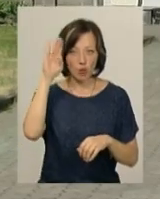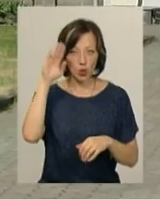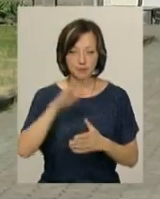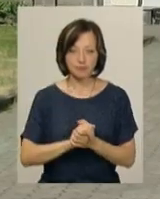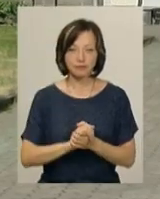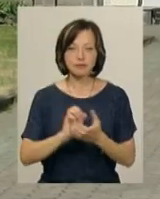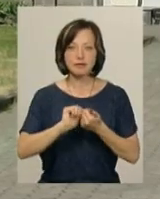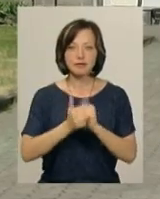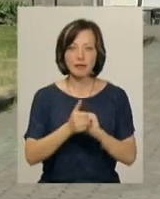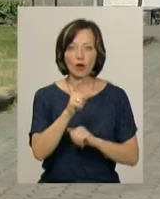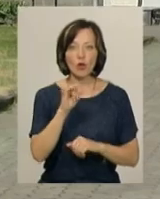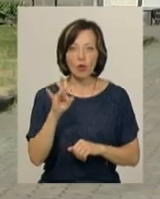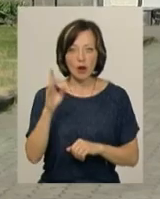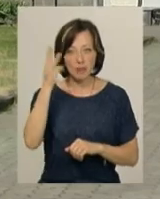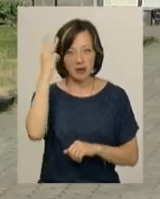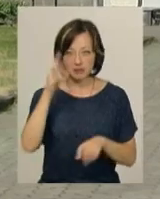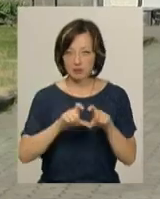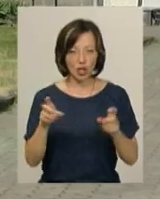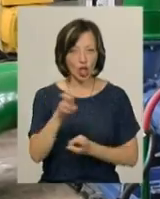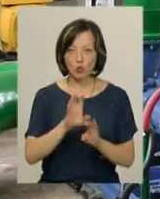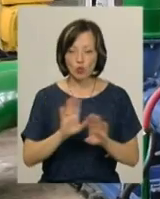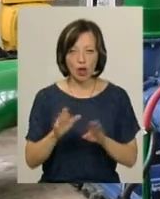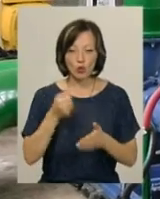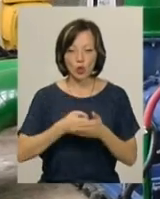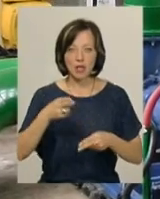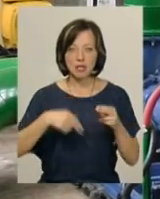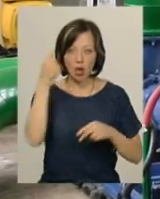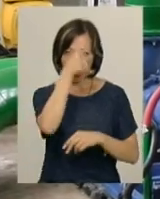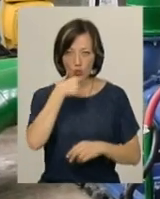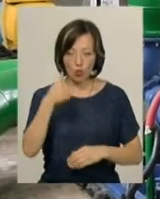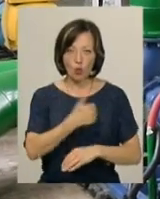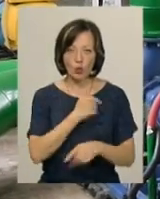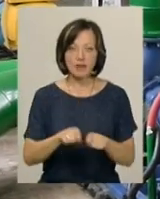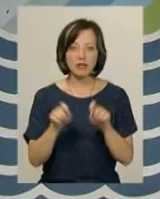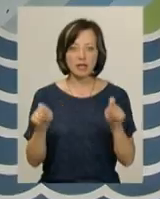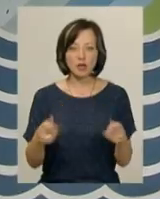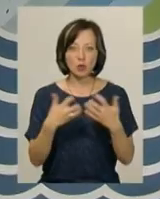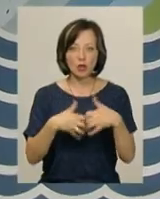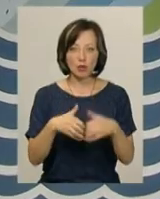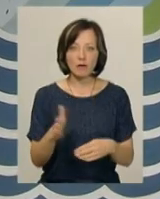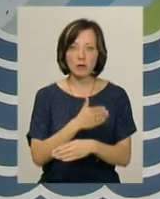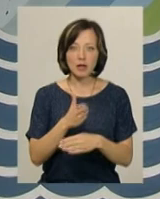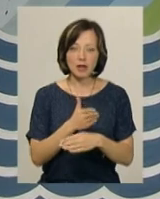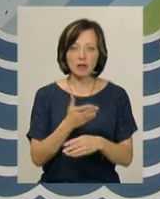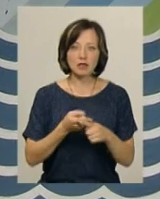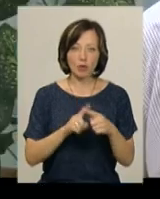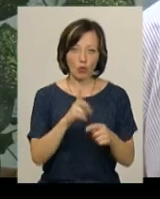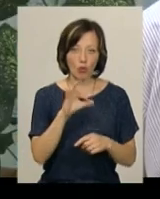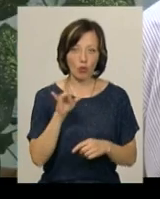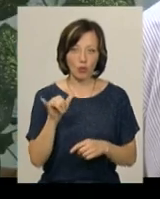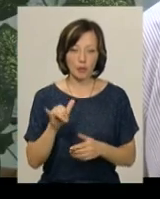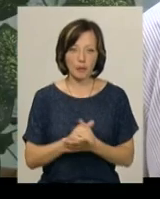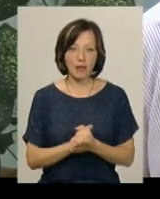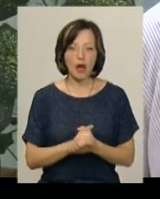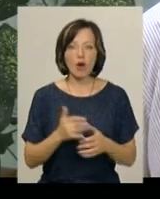Заміну хлорид шовині Хмельницький водоканал не шукає ще й тому, що до кінця року на підприємстві хочуть відкрити установку для виробництва гіпохлориду. Не